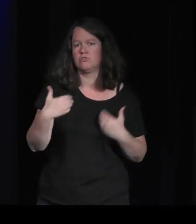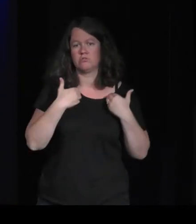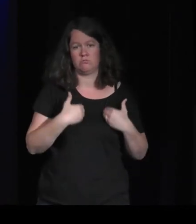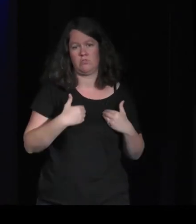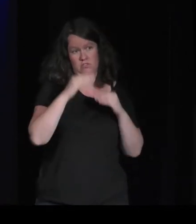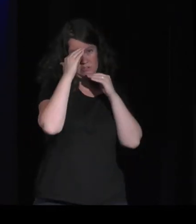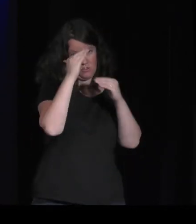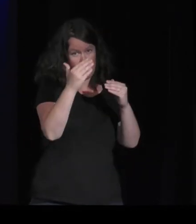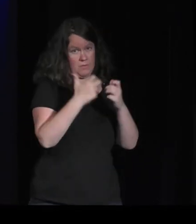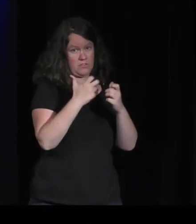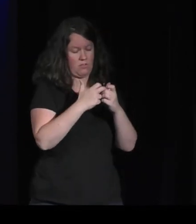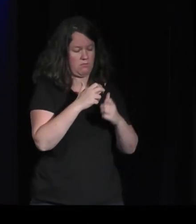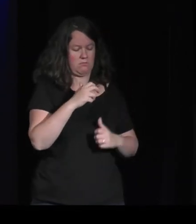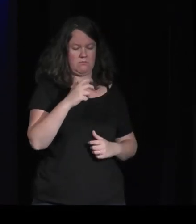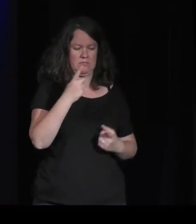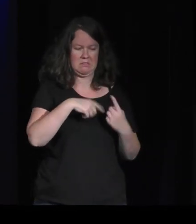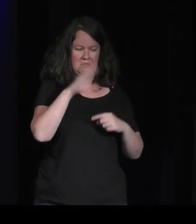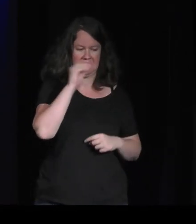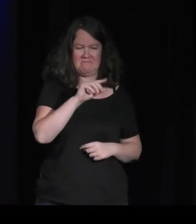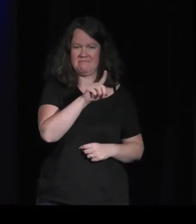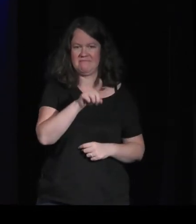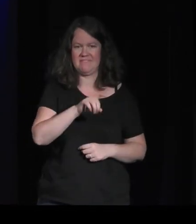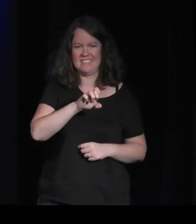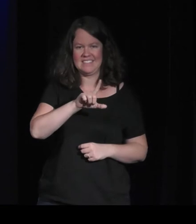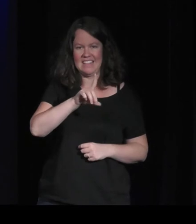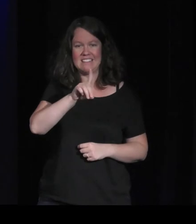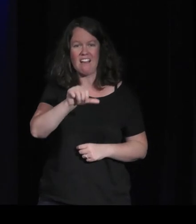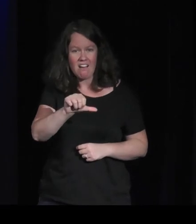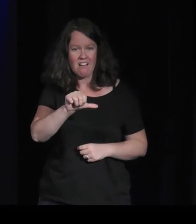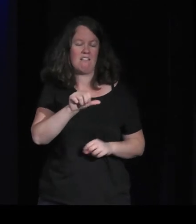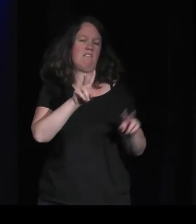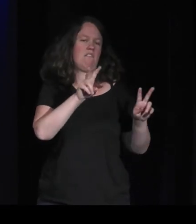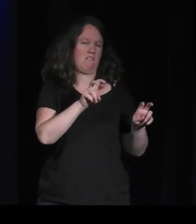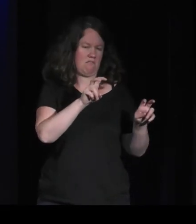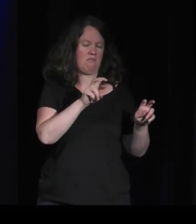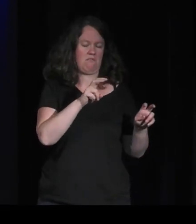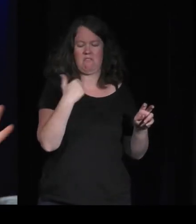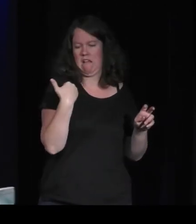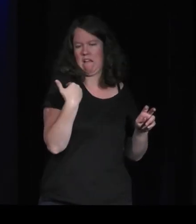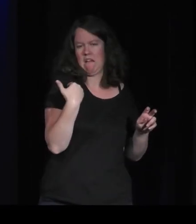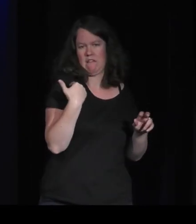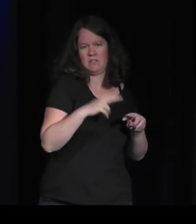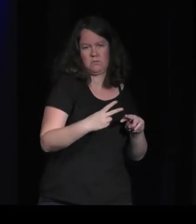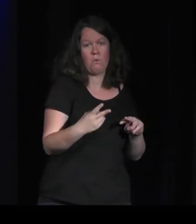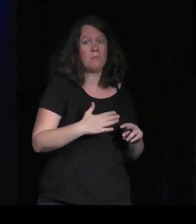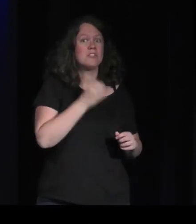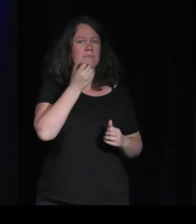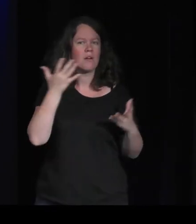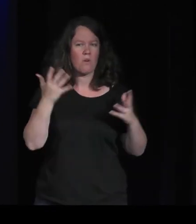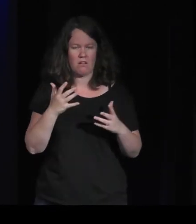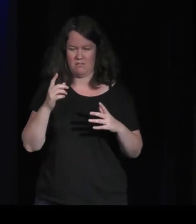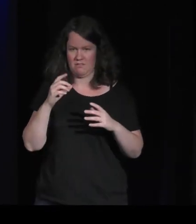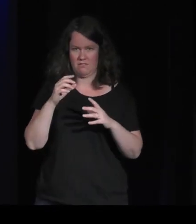Breath of the Wild. J'adore. Mais moi, ce qui me plaît le plus, presque, dans Breath of the Wild, c'est la quantité de petites choses que je peux faire à plein d'endroits différents